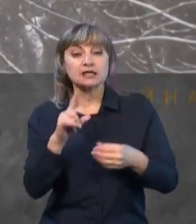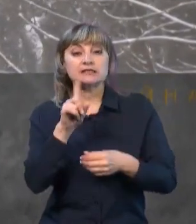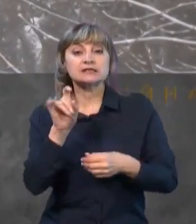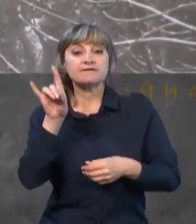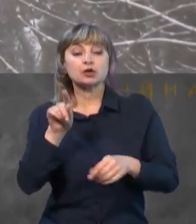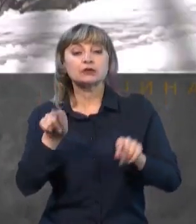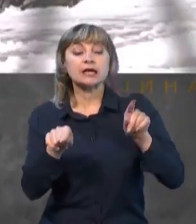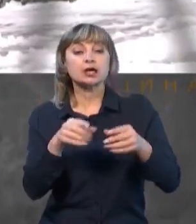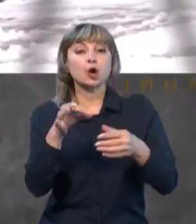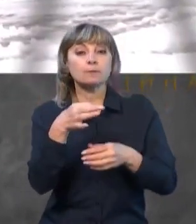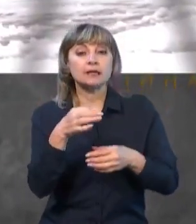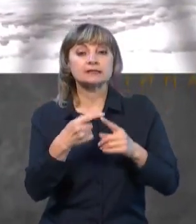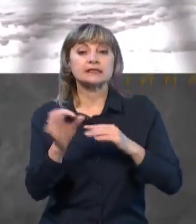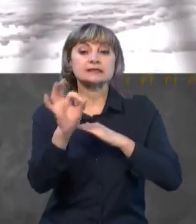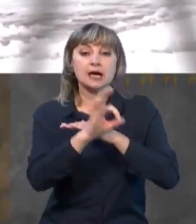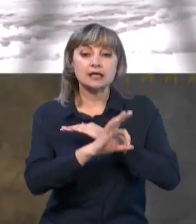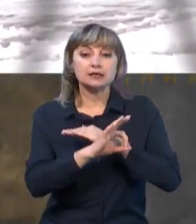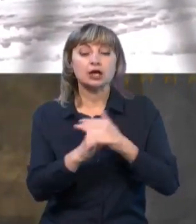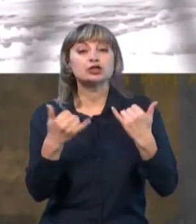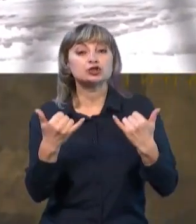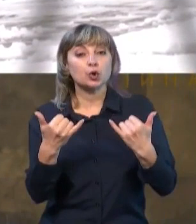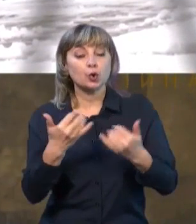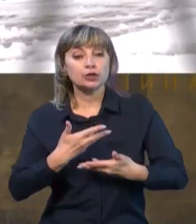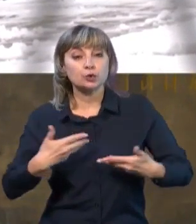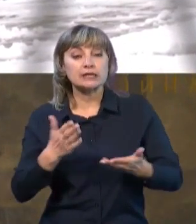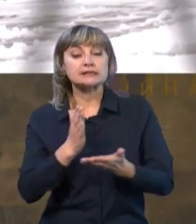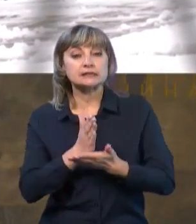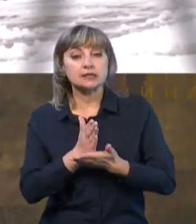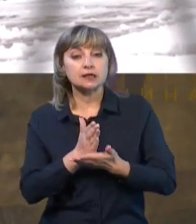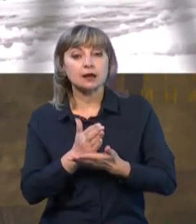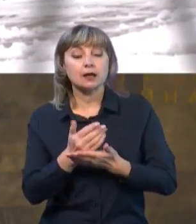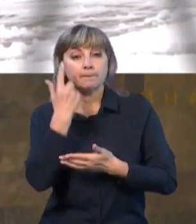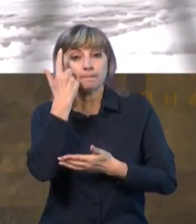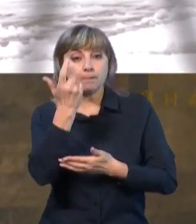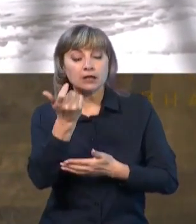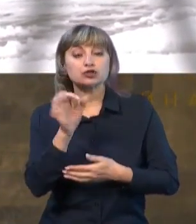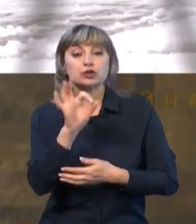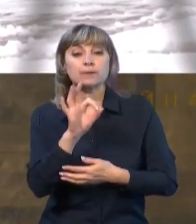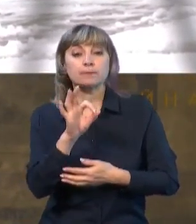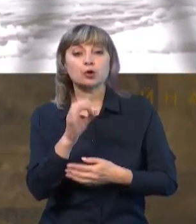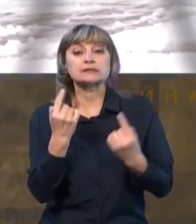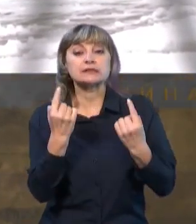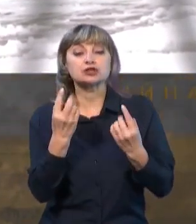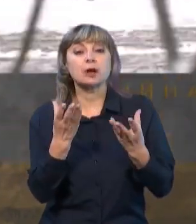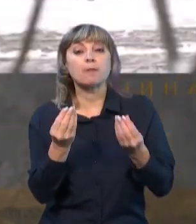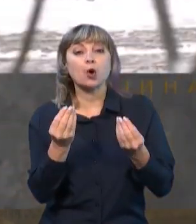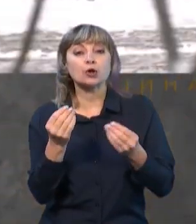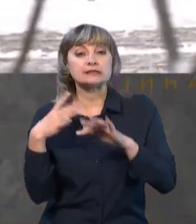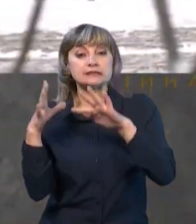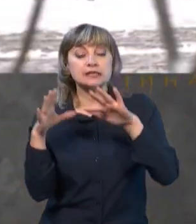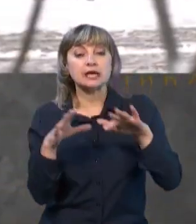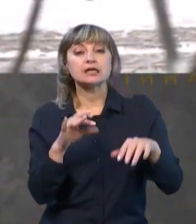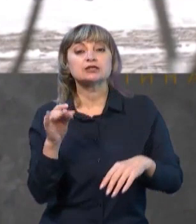деяких областях, а саме це західні, сьогодні в нас діє попередження про значний мокрий сніг у